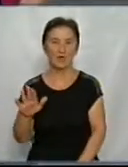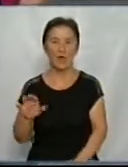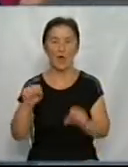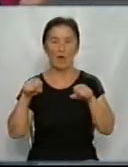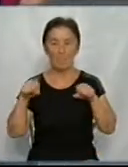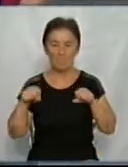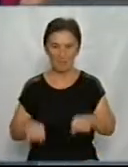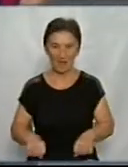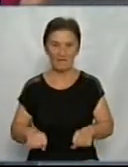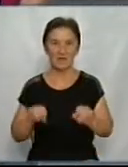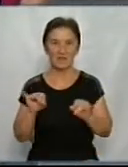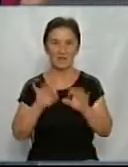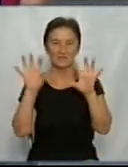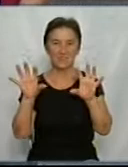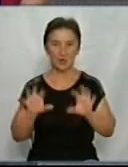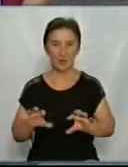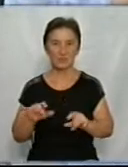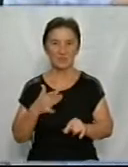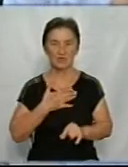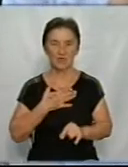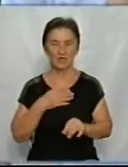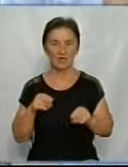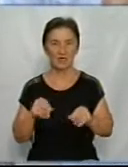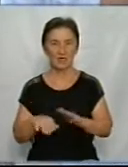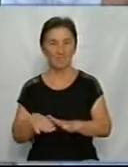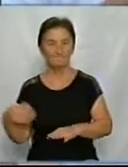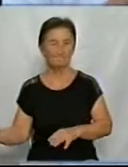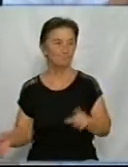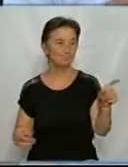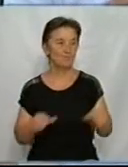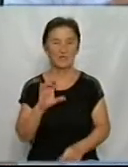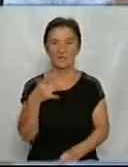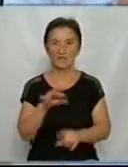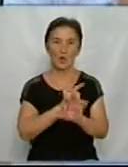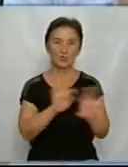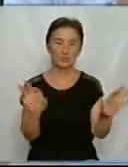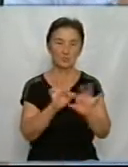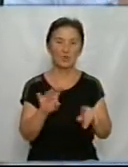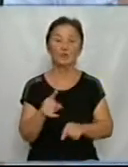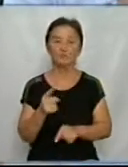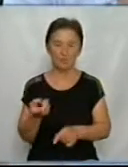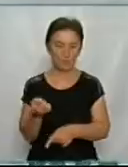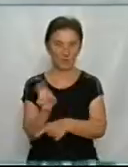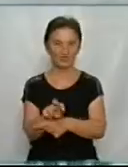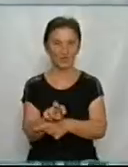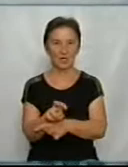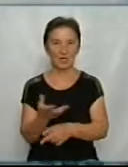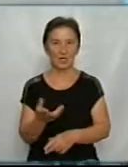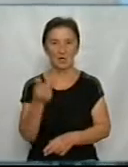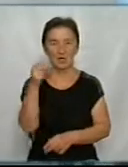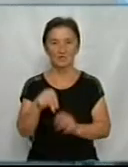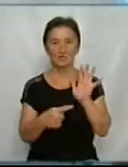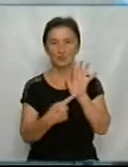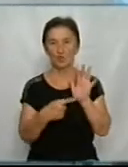стороні сім'я Онулів не забирайте нашу власність. Учасниця акції Лариса Соломеннікова розповідає, чому прийшла на акцію. У 2006